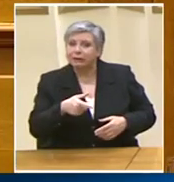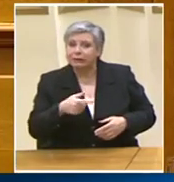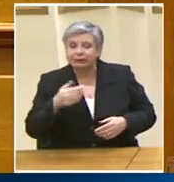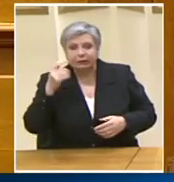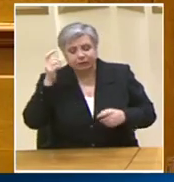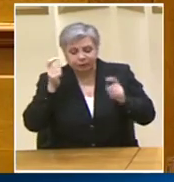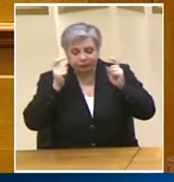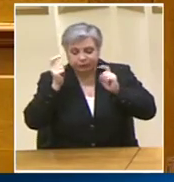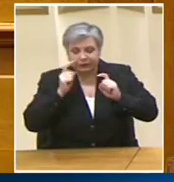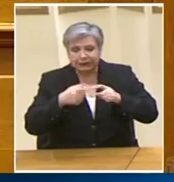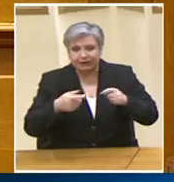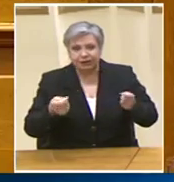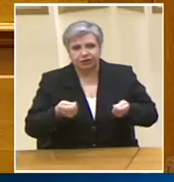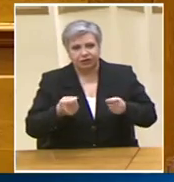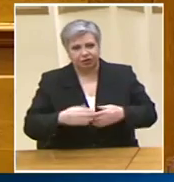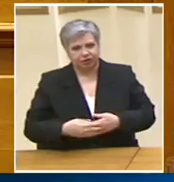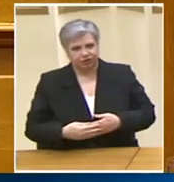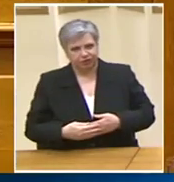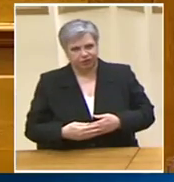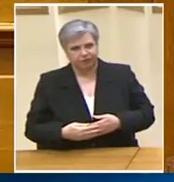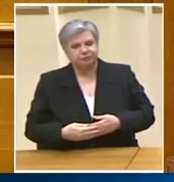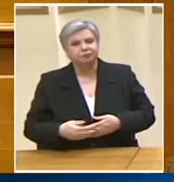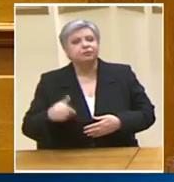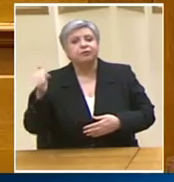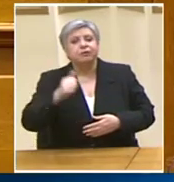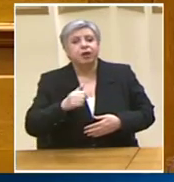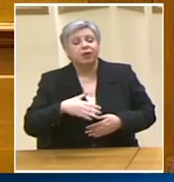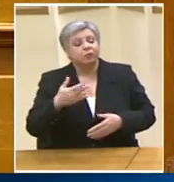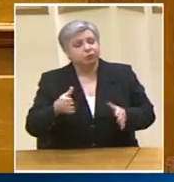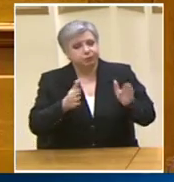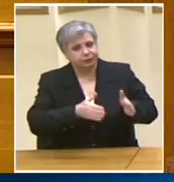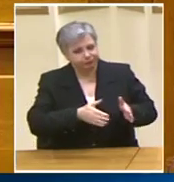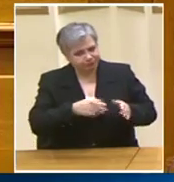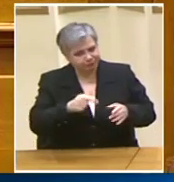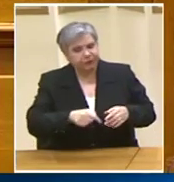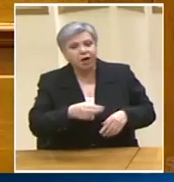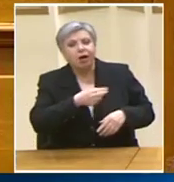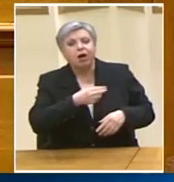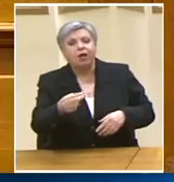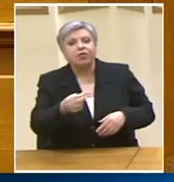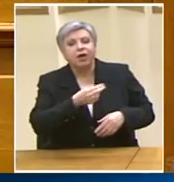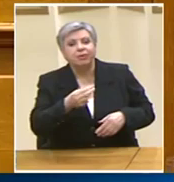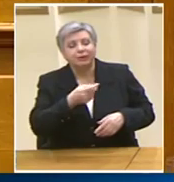δολοφόνος του Αλέξανδρου Γρηγορόπουλου αποφυλακίστηκε λόγω του ποινικού κώδικα